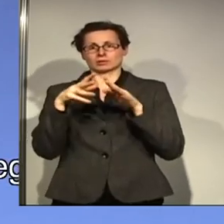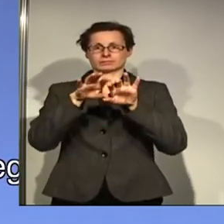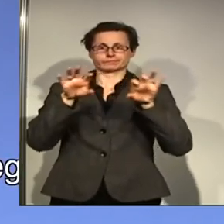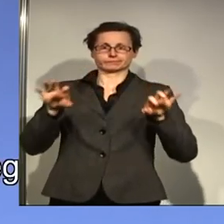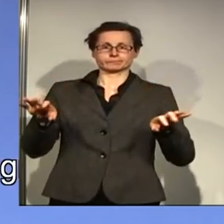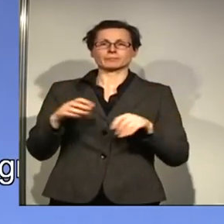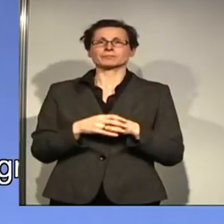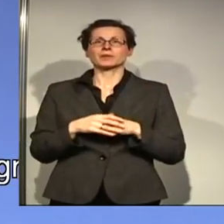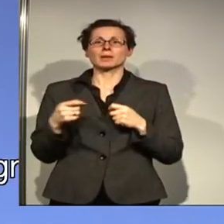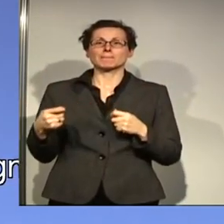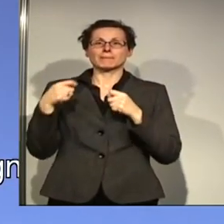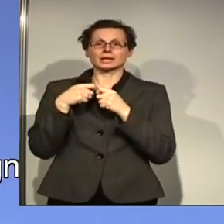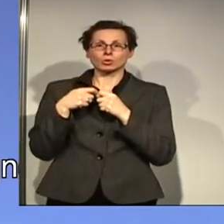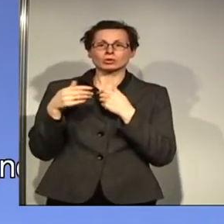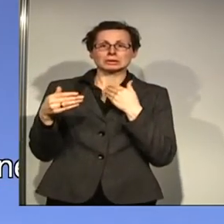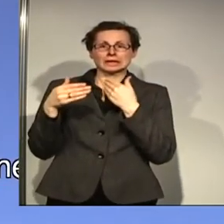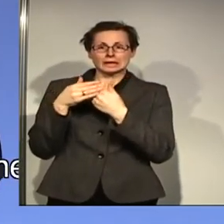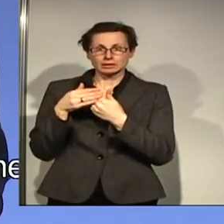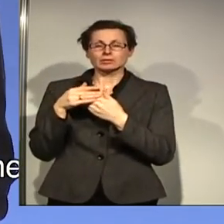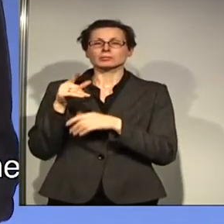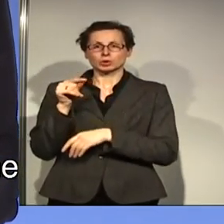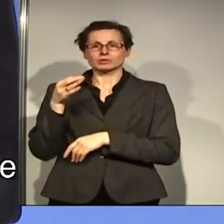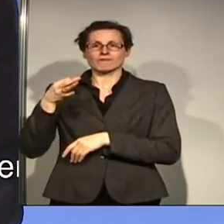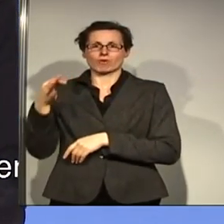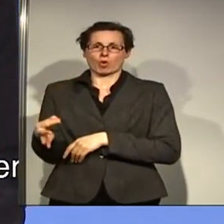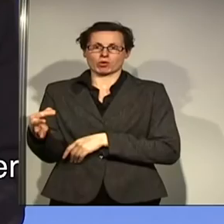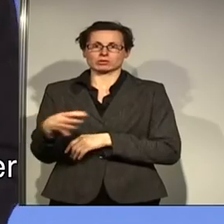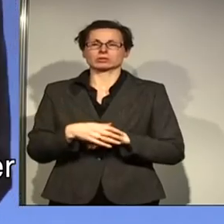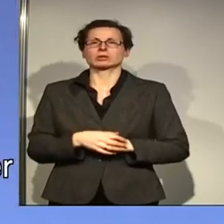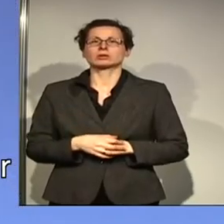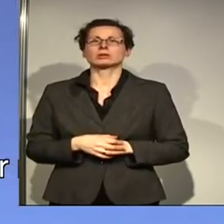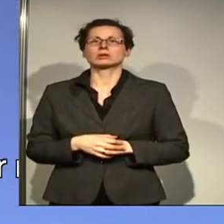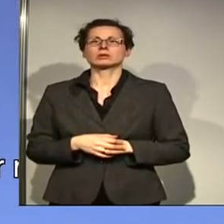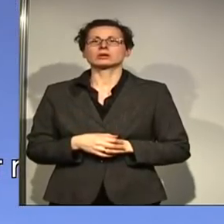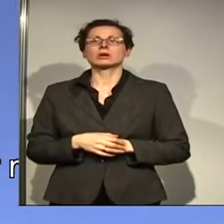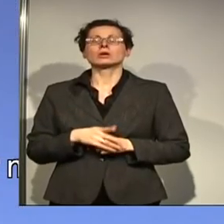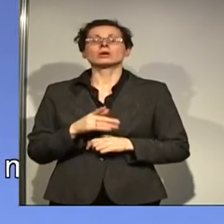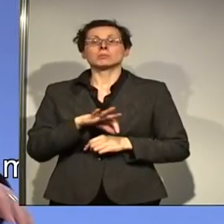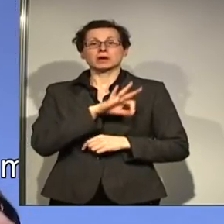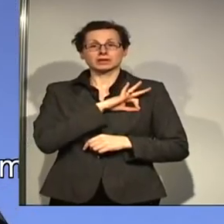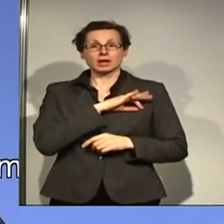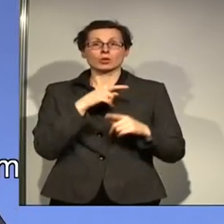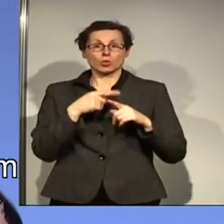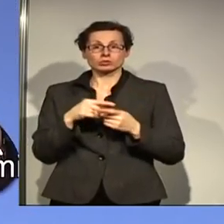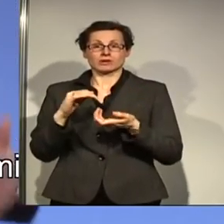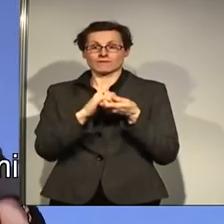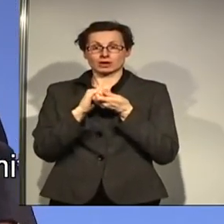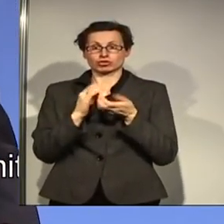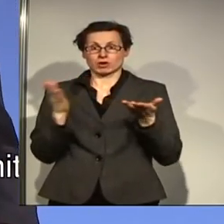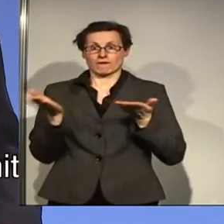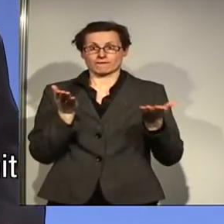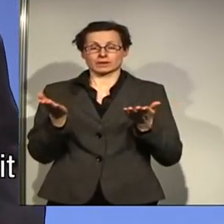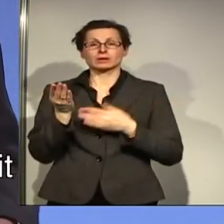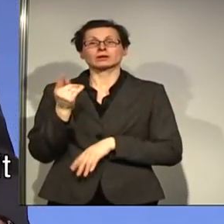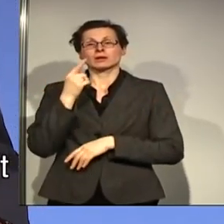Nähe zu den Menschen nur vor Ort passiert. Und ich habe bei Partei und Gewerkschaft erlebt, dass man mit Idealen und